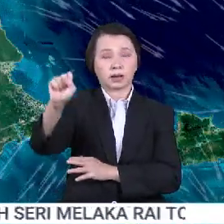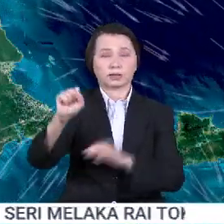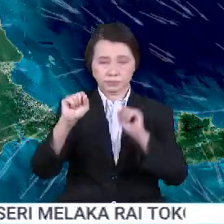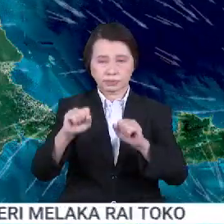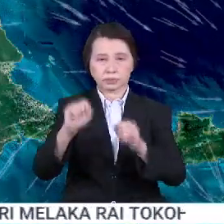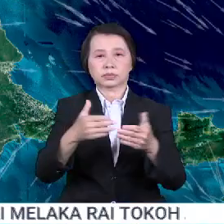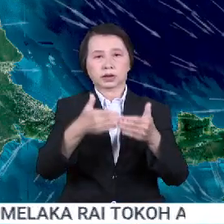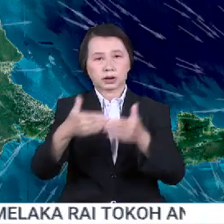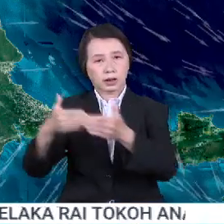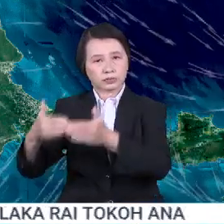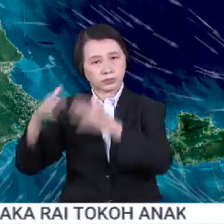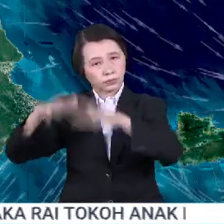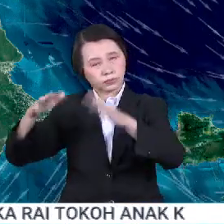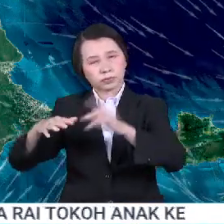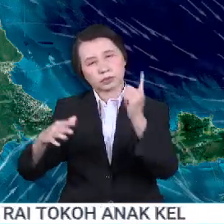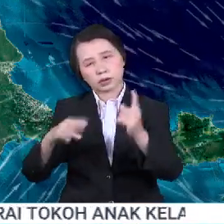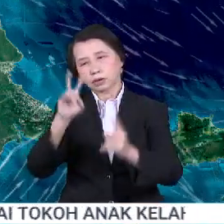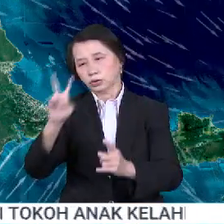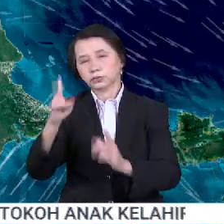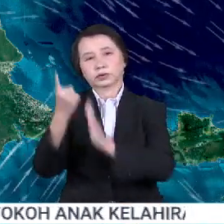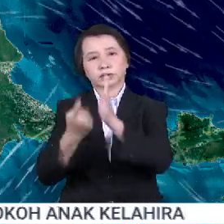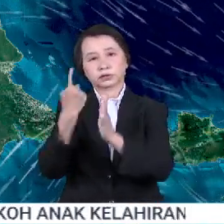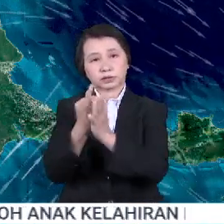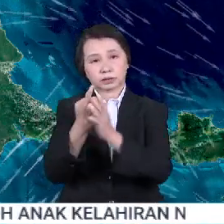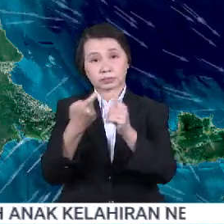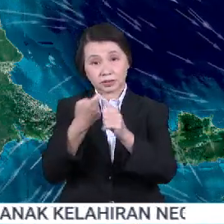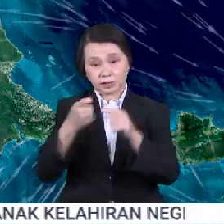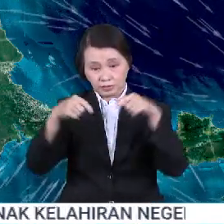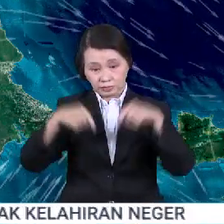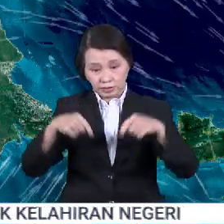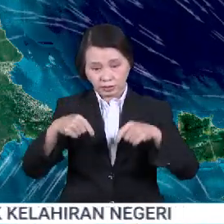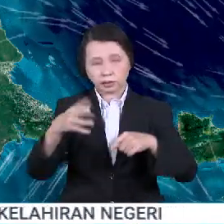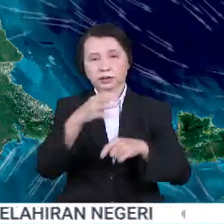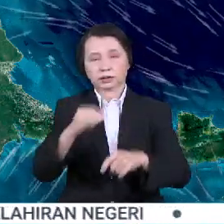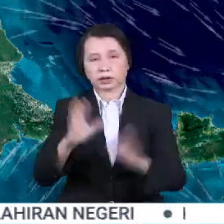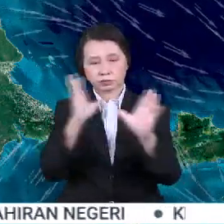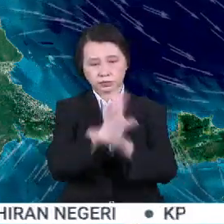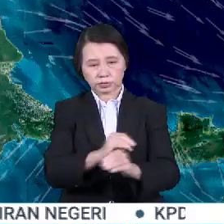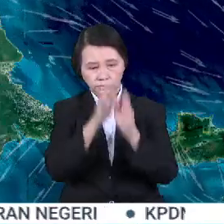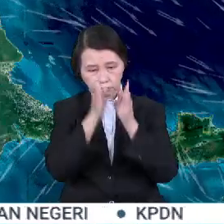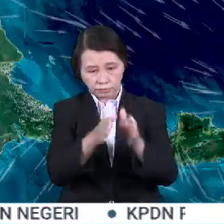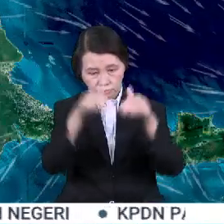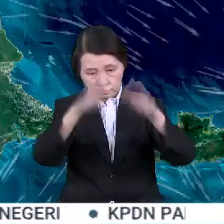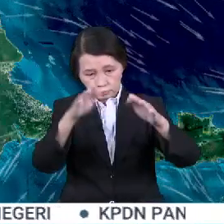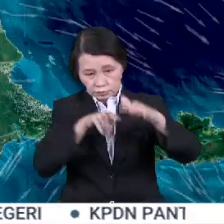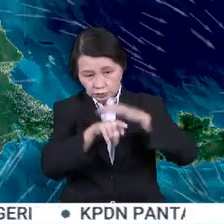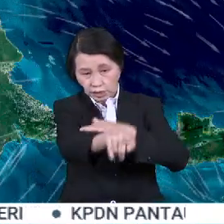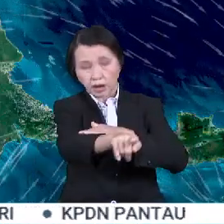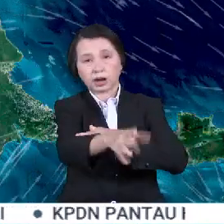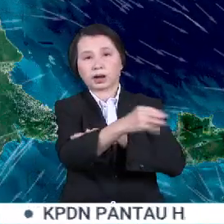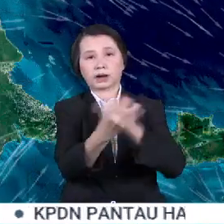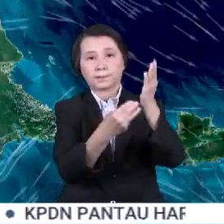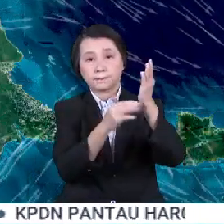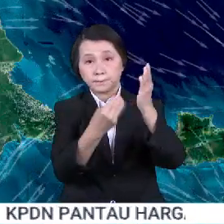berlanjutan dalam tempoh satu hingga dua jam dari sekarang. Manakala di Sarawak lebih fokus kepada bahagian perdalaman serta